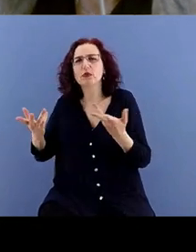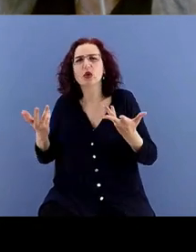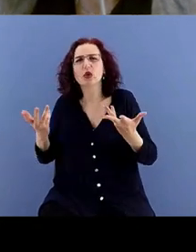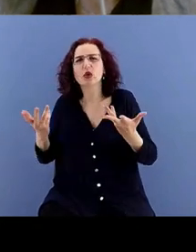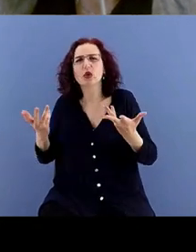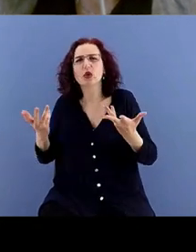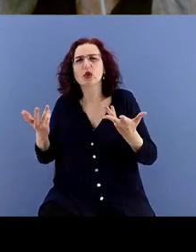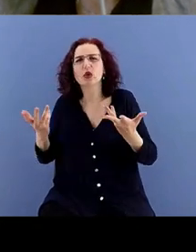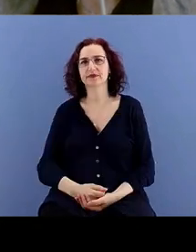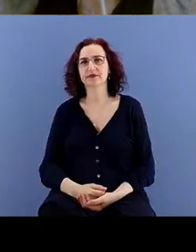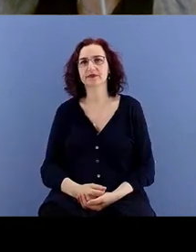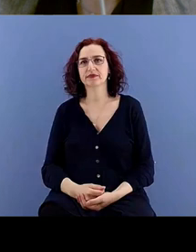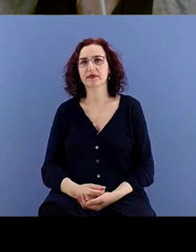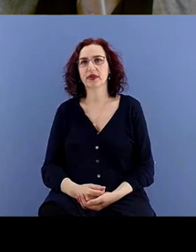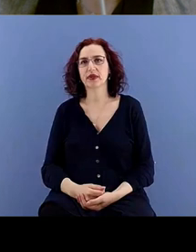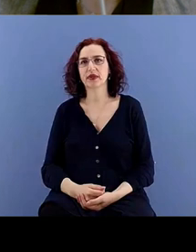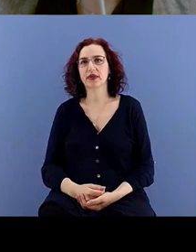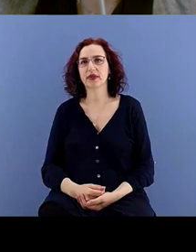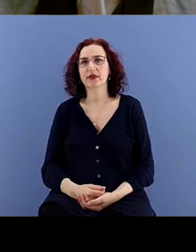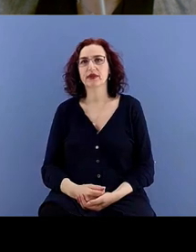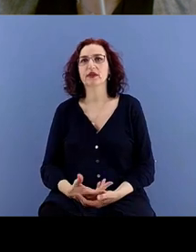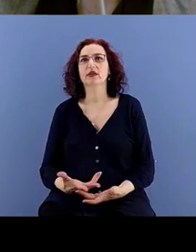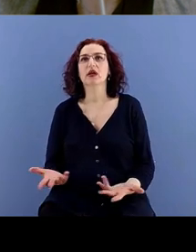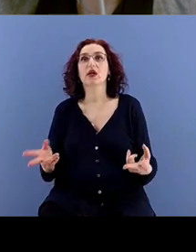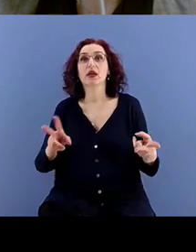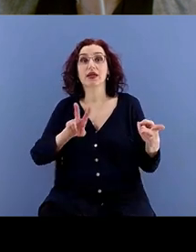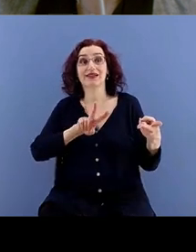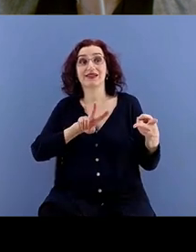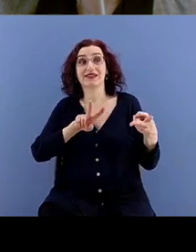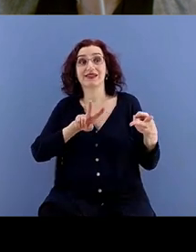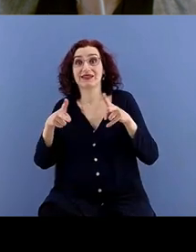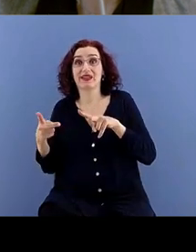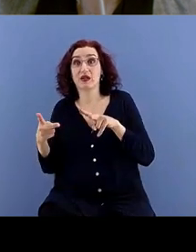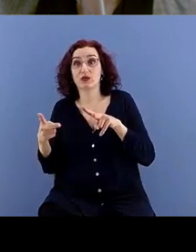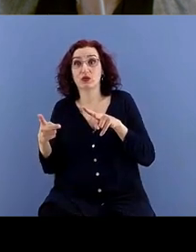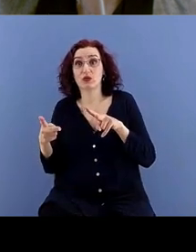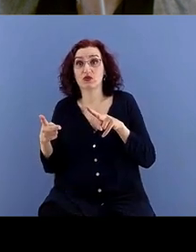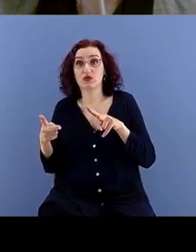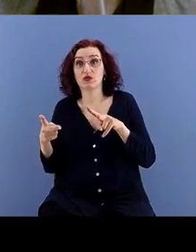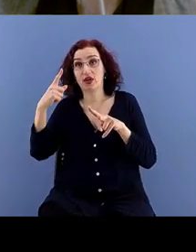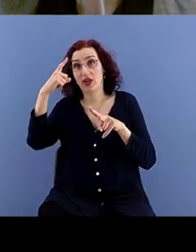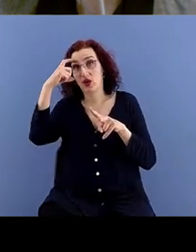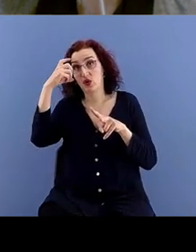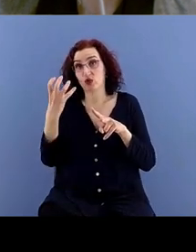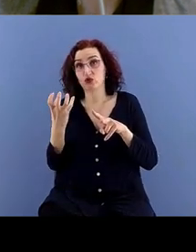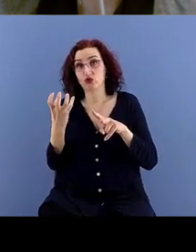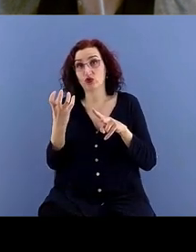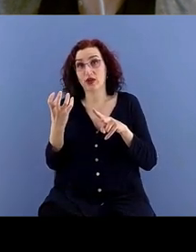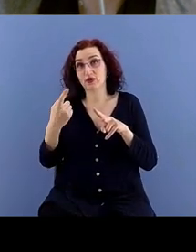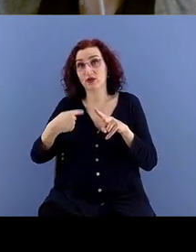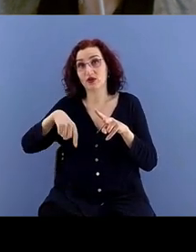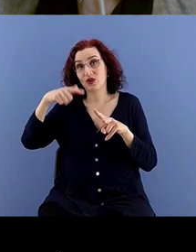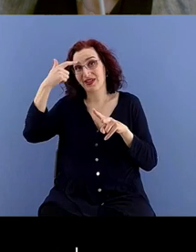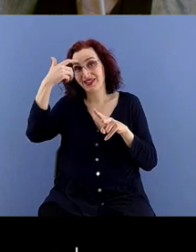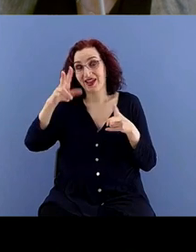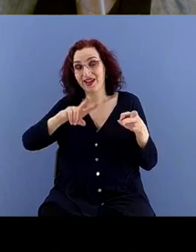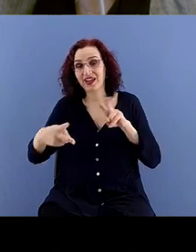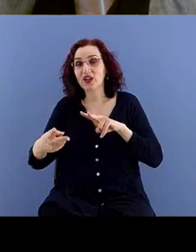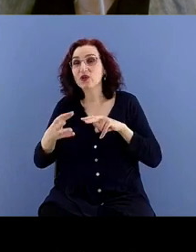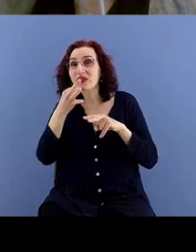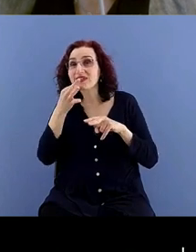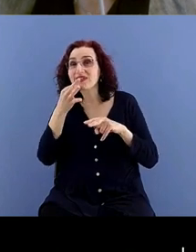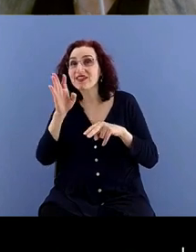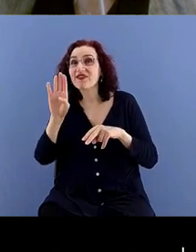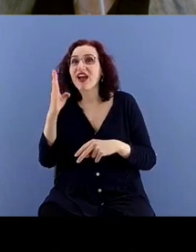il concetto di traduzione ovviamente noi sappiamo che tradurre è tradire per